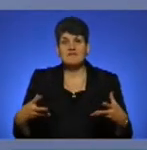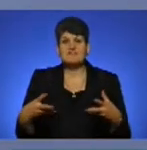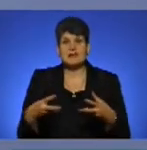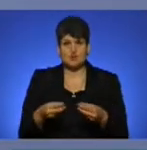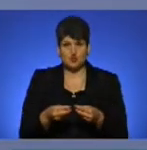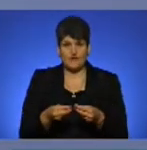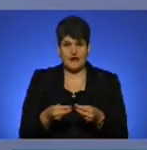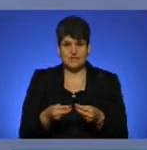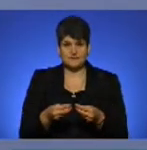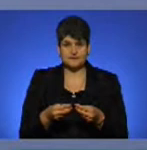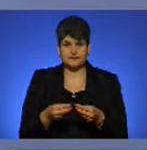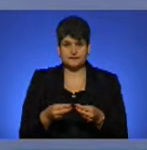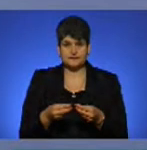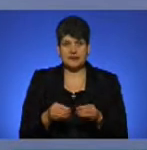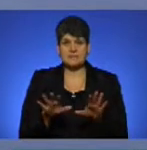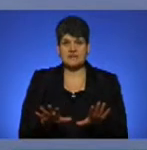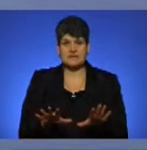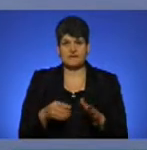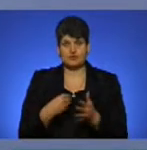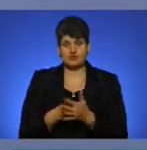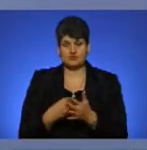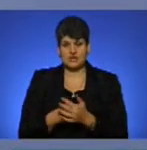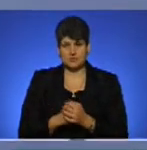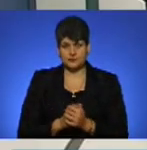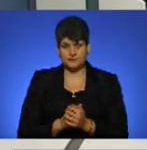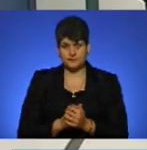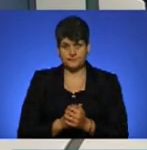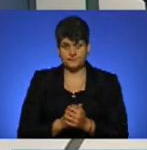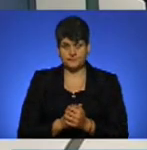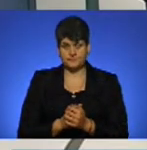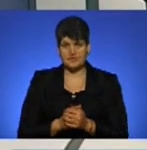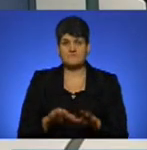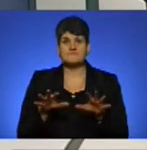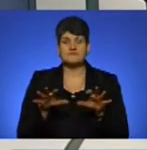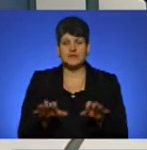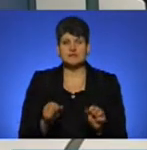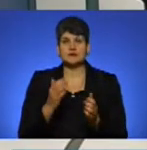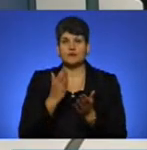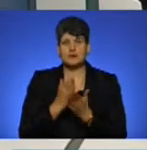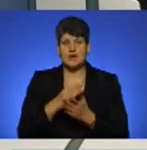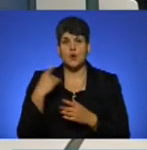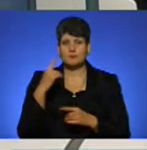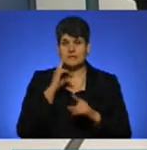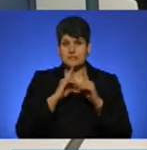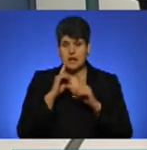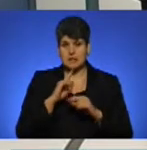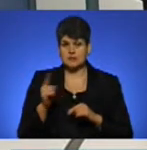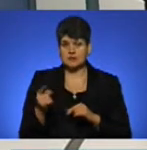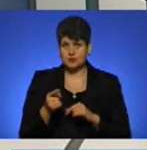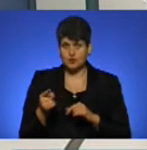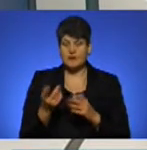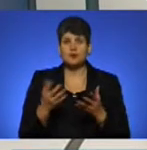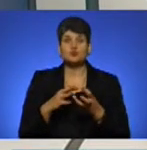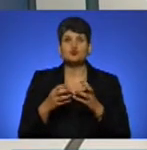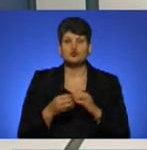з місцевого бюджету. Власником наразі є обласна рада Тернопільська. Яку